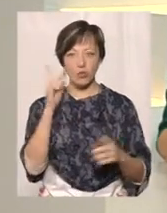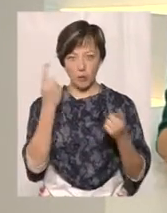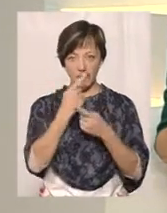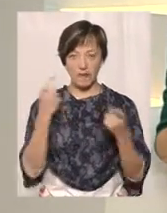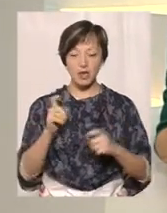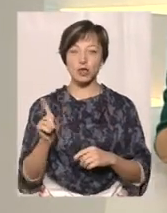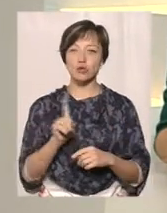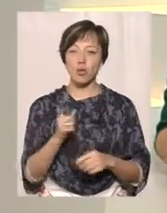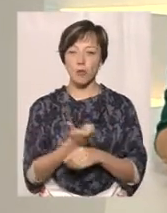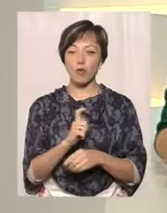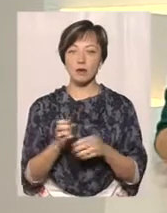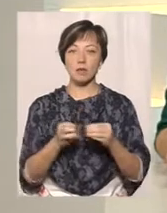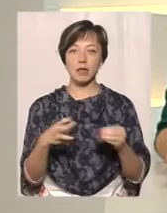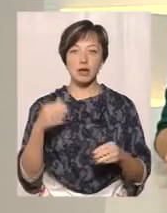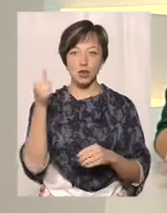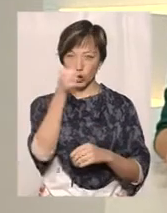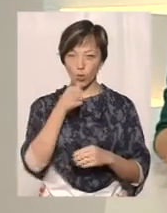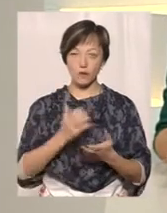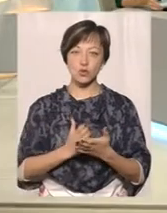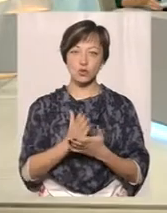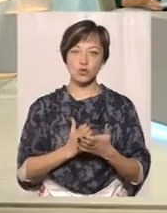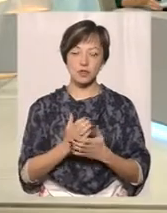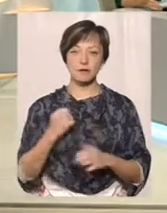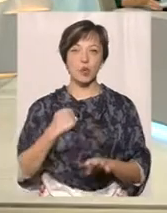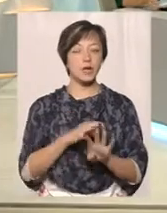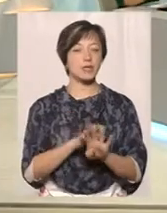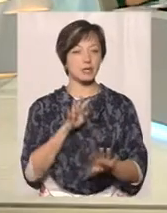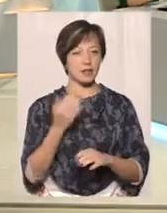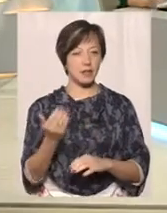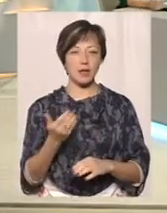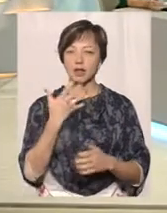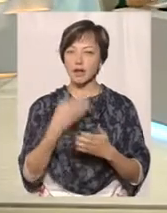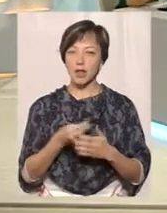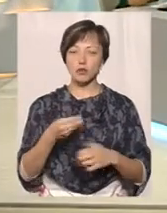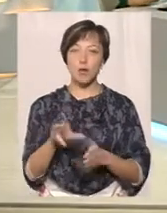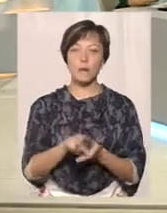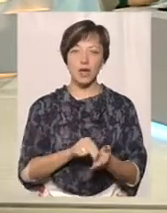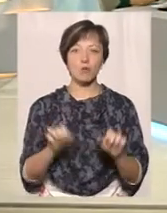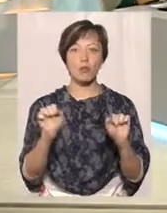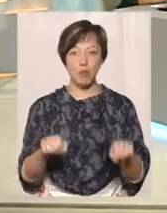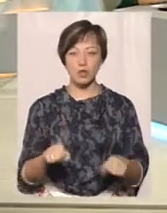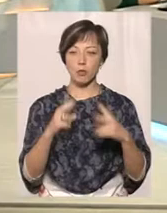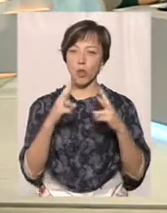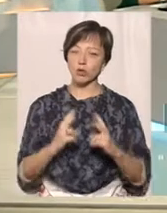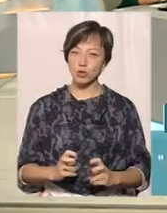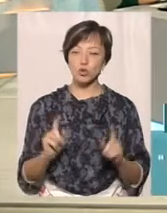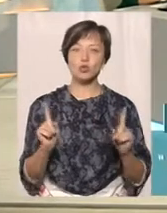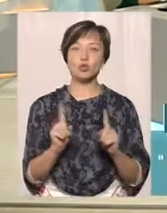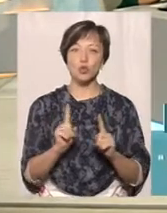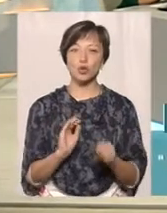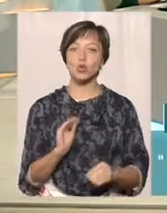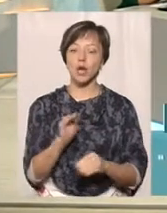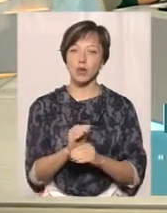ефірі, що понад 15 років уже служите в Збройних силах. На власному прикладі, можете проаналізувати, що